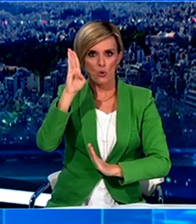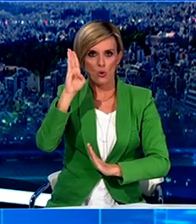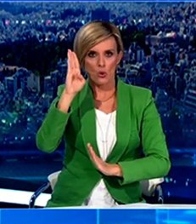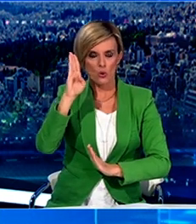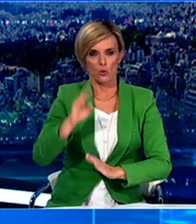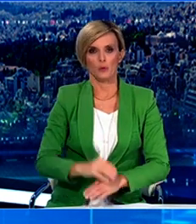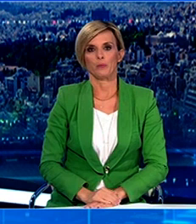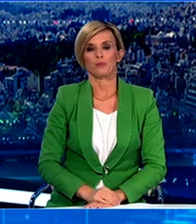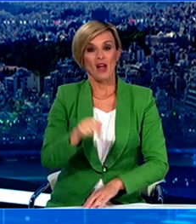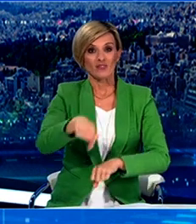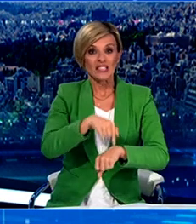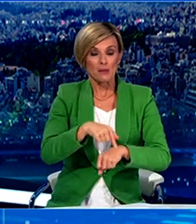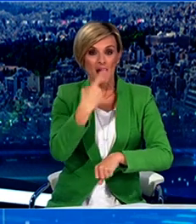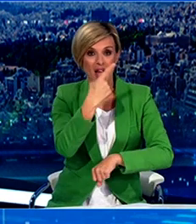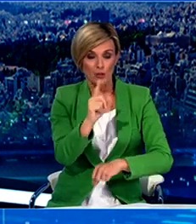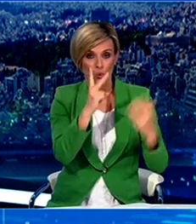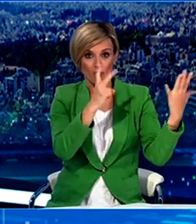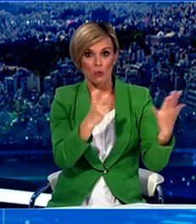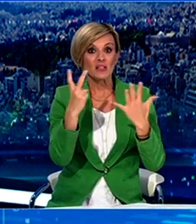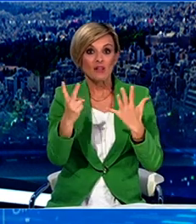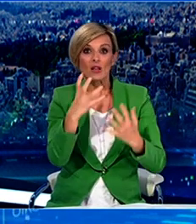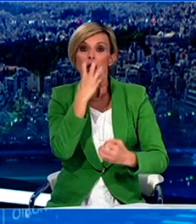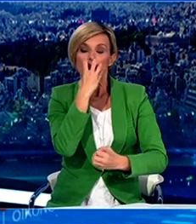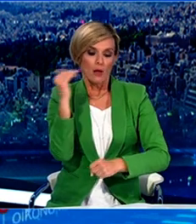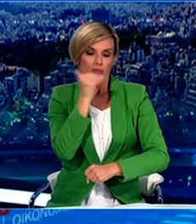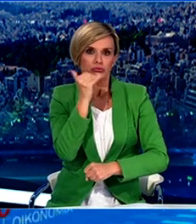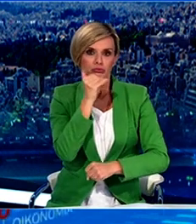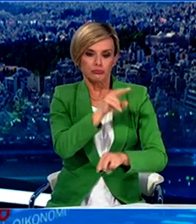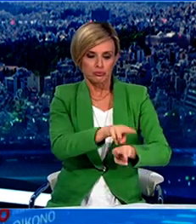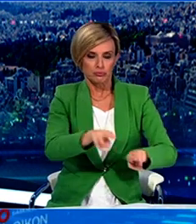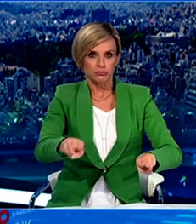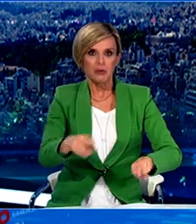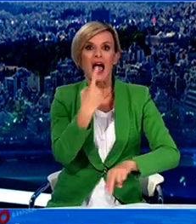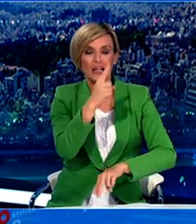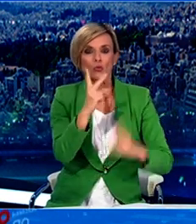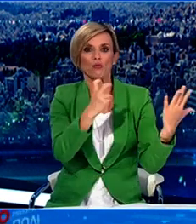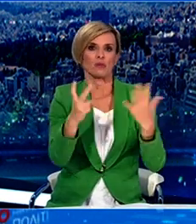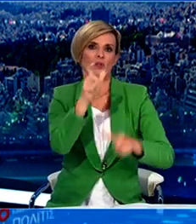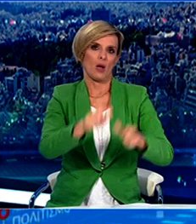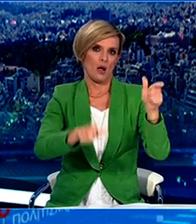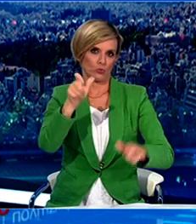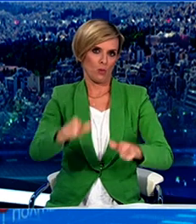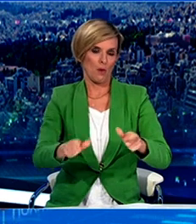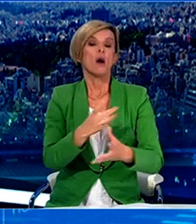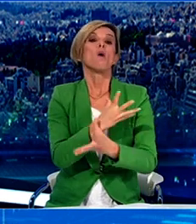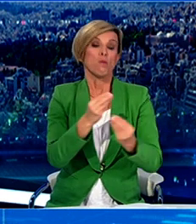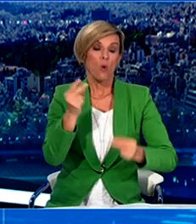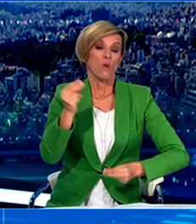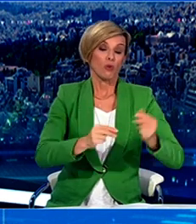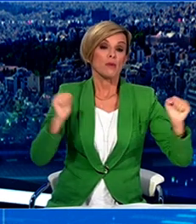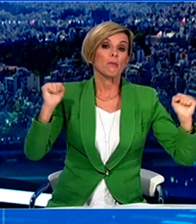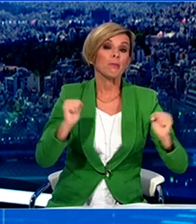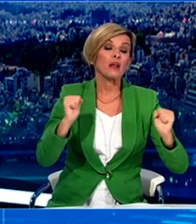177. Οι νοσηλευωμένοι σε ΜΕΘ και ΜΑΦ αυξήθηκαν κατά 33% από 157 σε 209